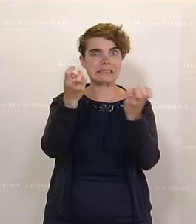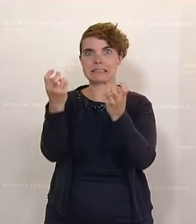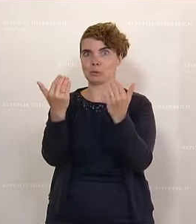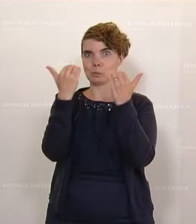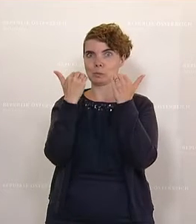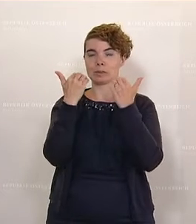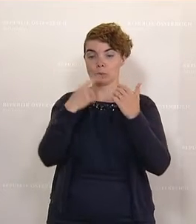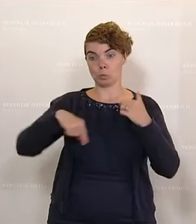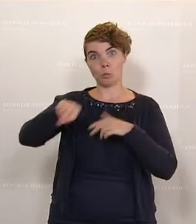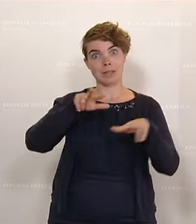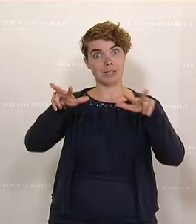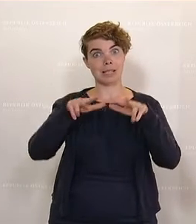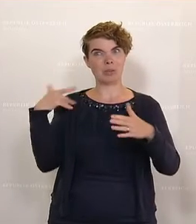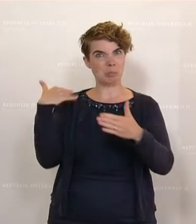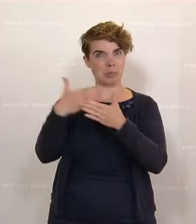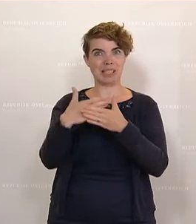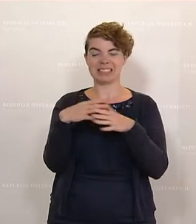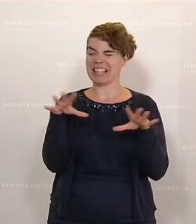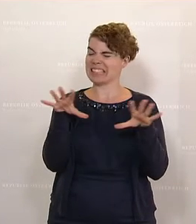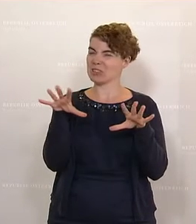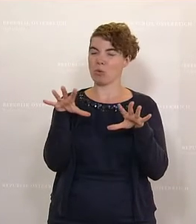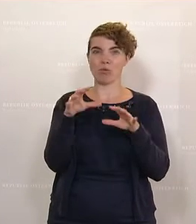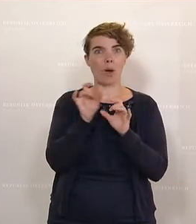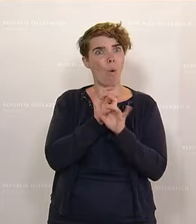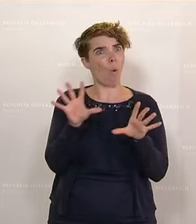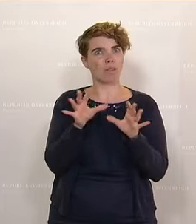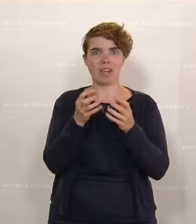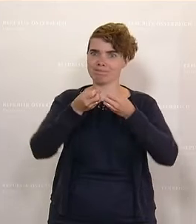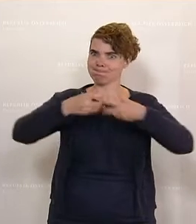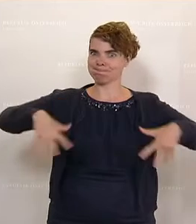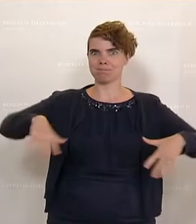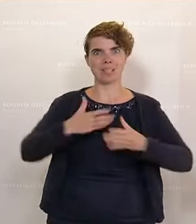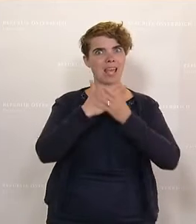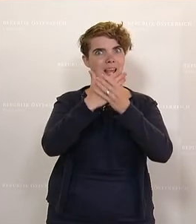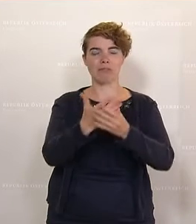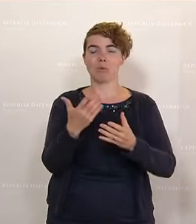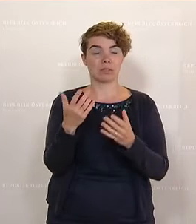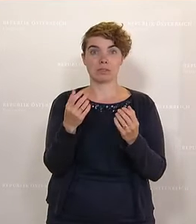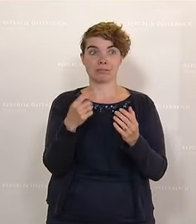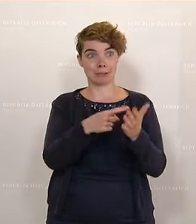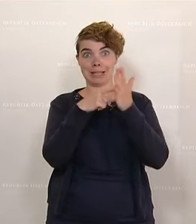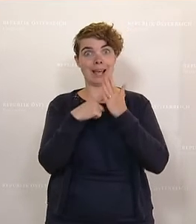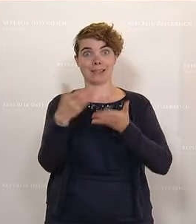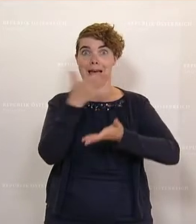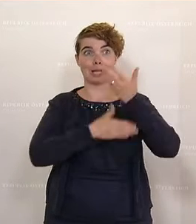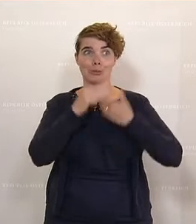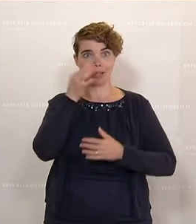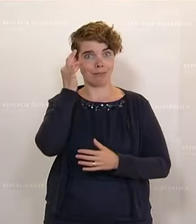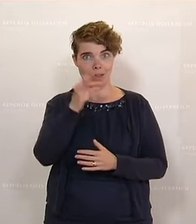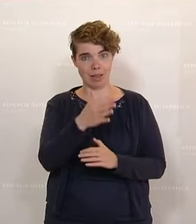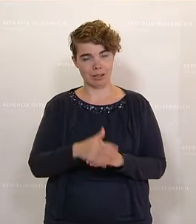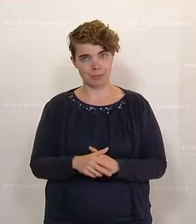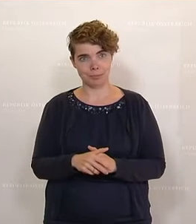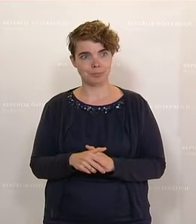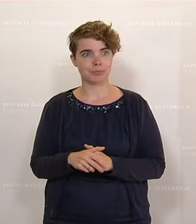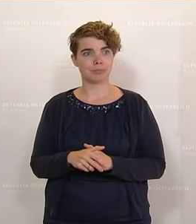bisher katastrophal unkoordiniert geholfen hat und Handlungsunfähigkeit bewiesen hat. Zu